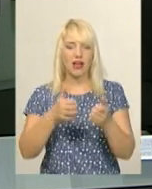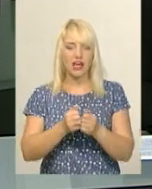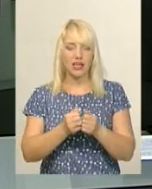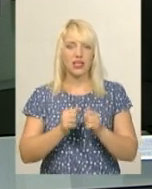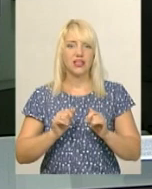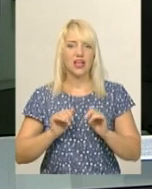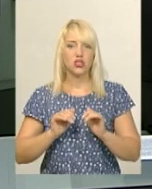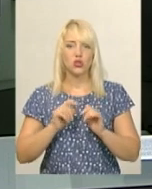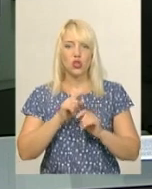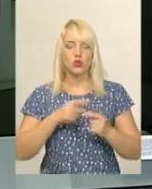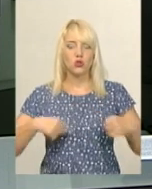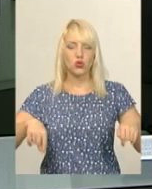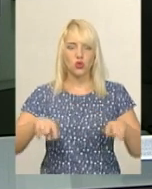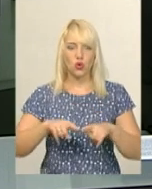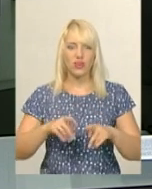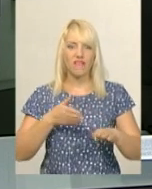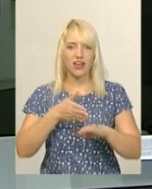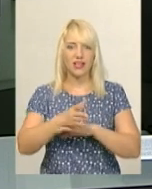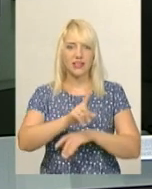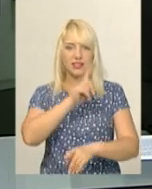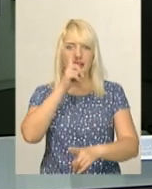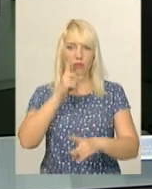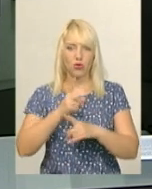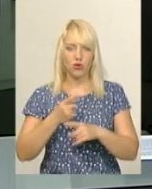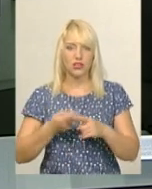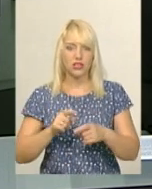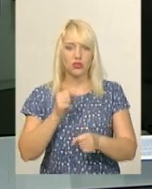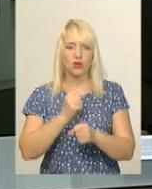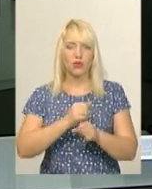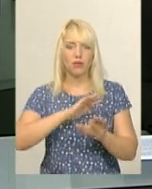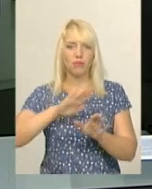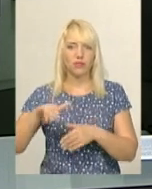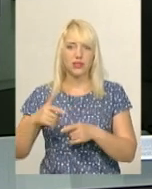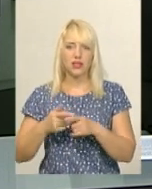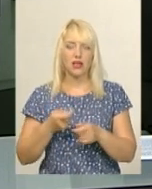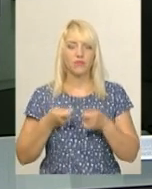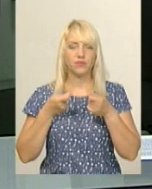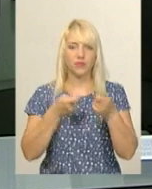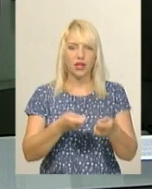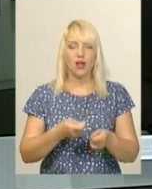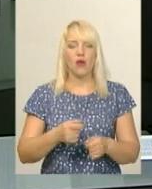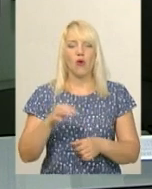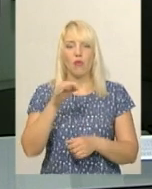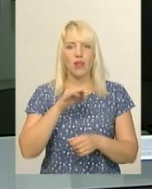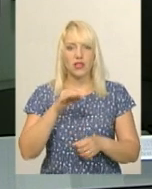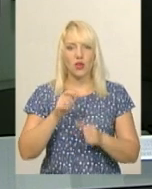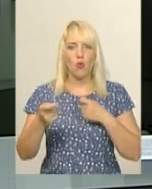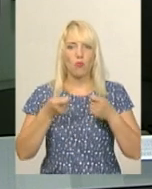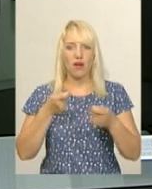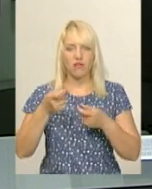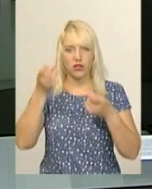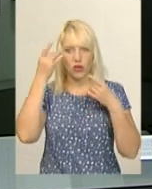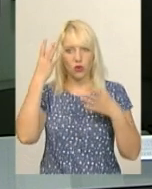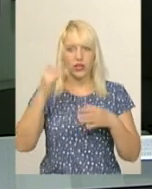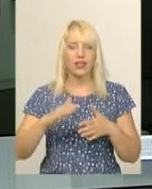після візиту в Ізяслав робочої групи, а саме спеціалістів обласного управління культури, відділу охорони пам'яток та представників Національної